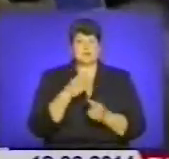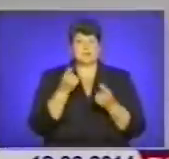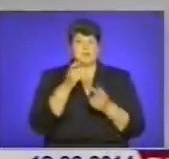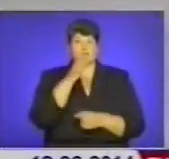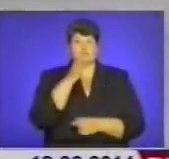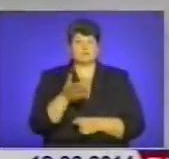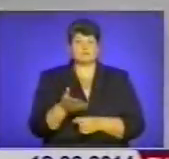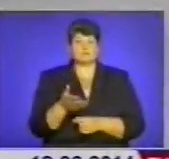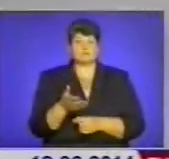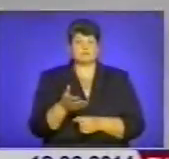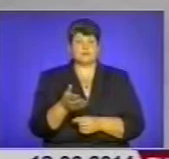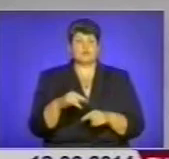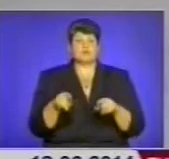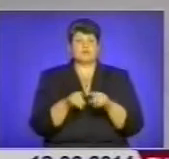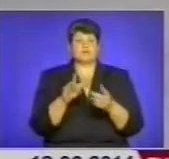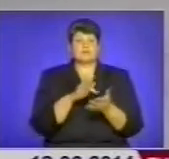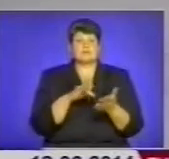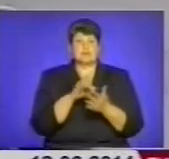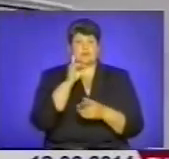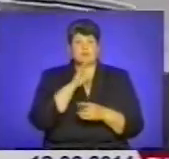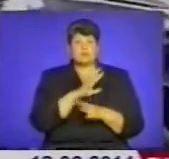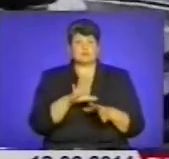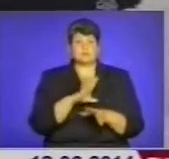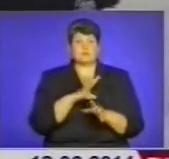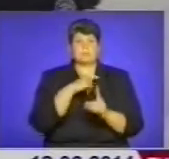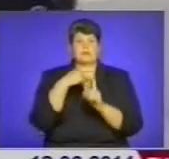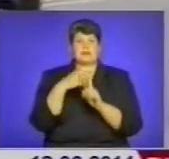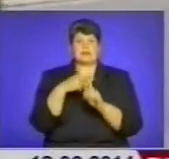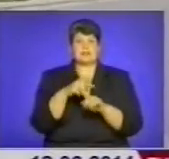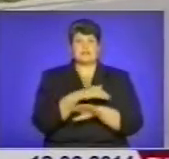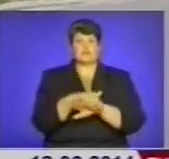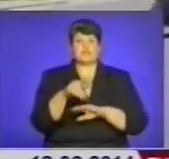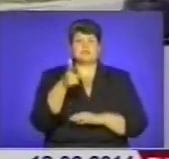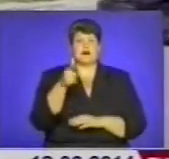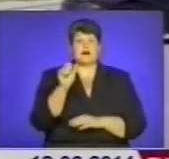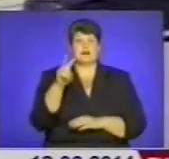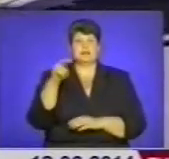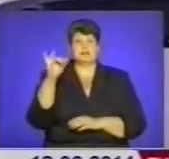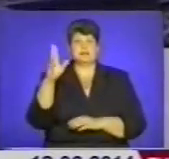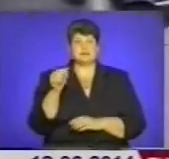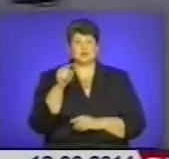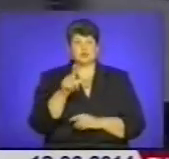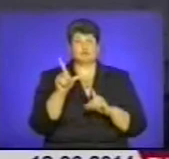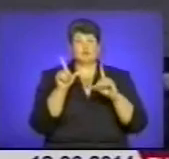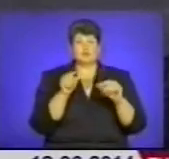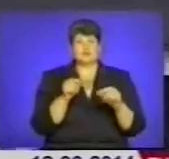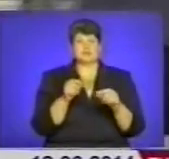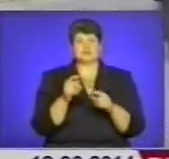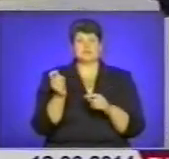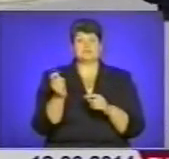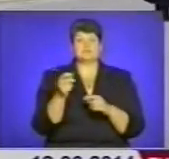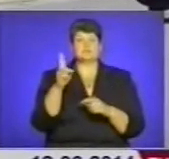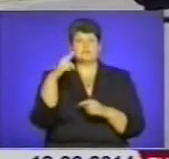часу. Своєрідним центром незручностей стало перехрестя на вулиці Галицькій. Тут проїзд регулюють працівники